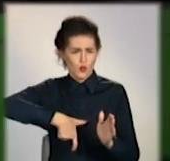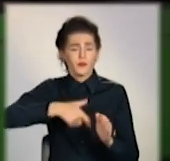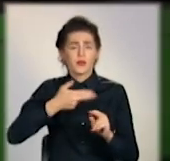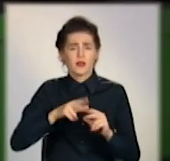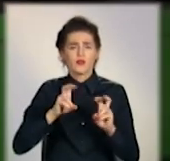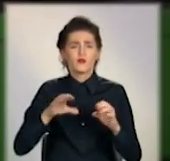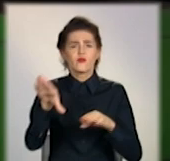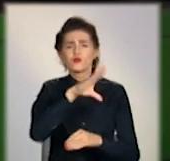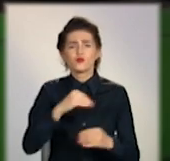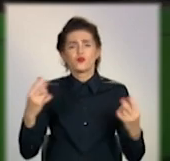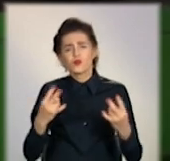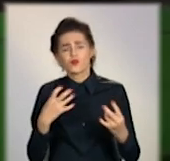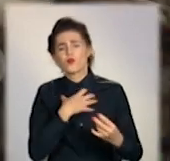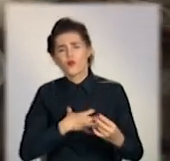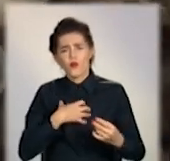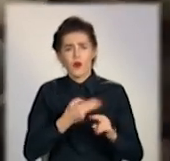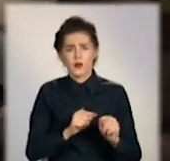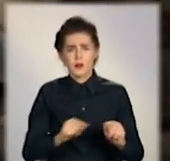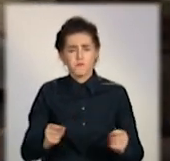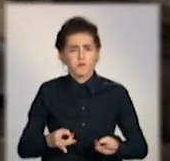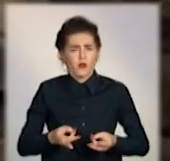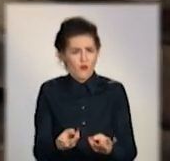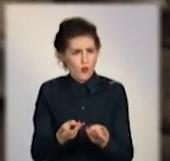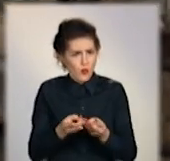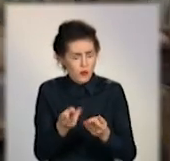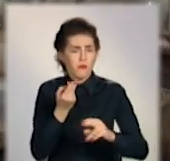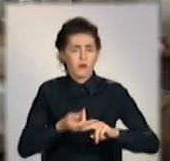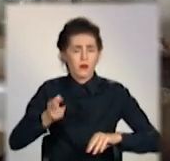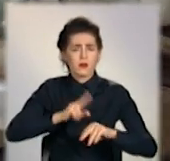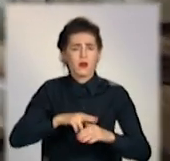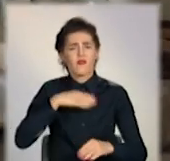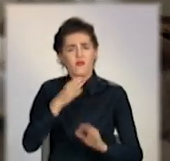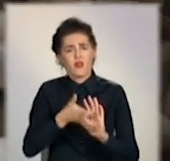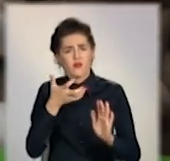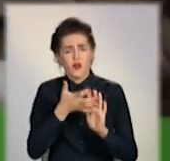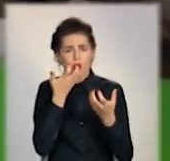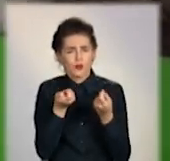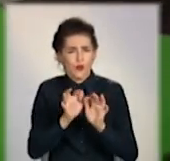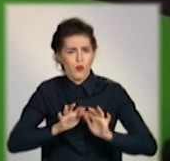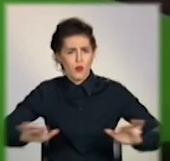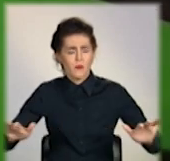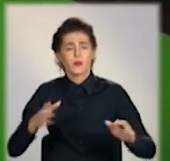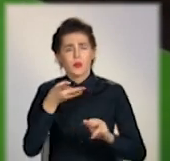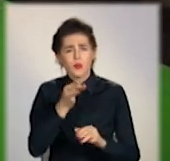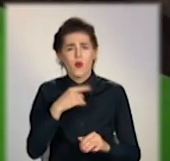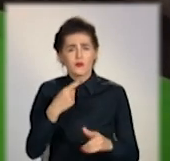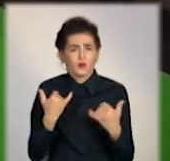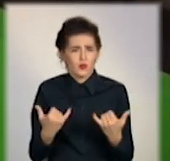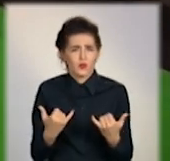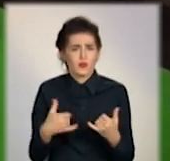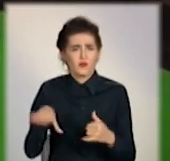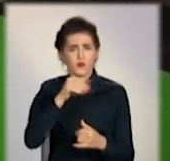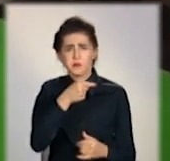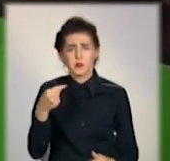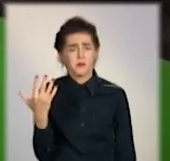Найнеобхідніша річ цієї пори року – піч на дровах. Її ледве вистачає, щоб обігріти невеличке приміщення. Навіть за сьогоднішніх